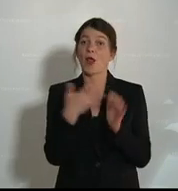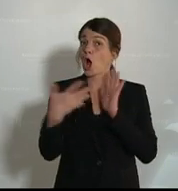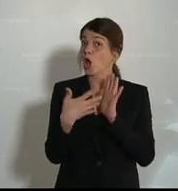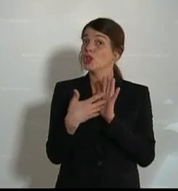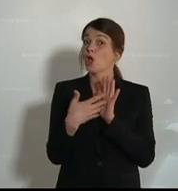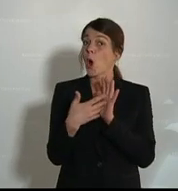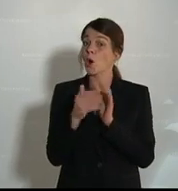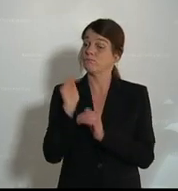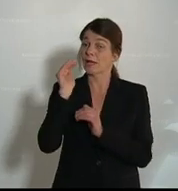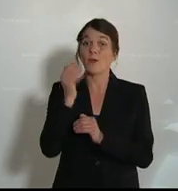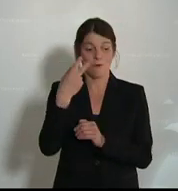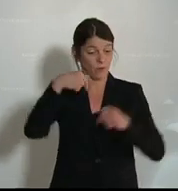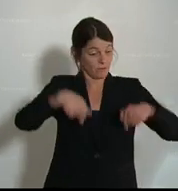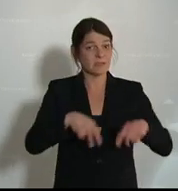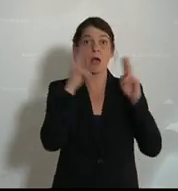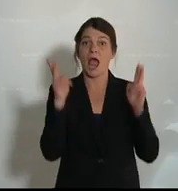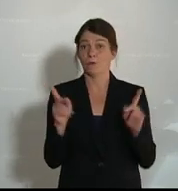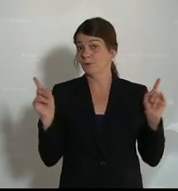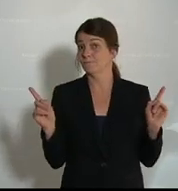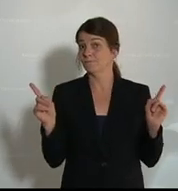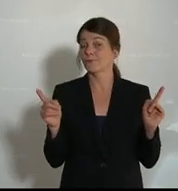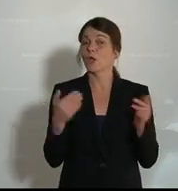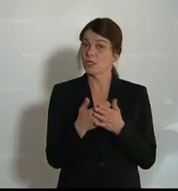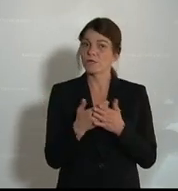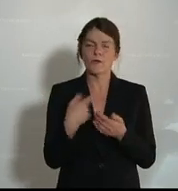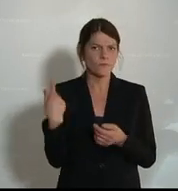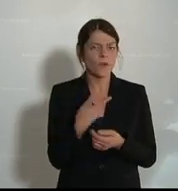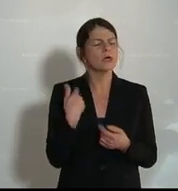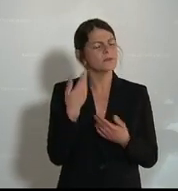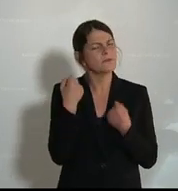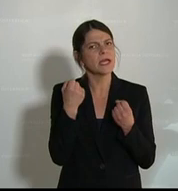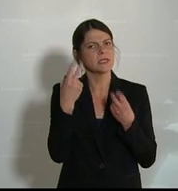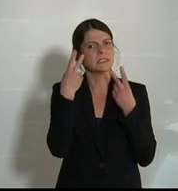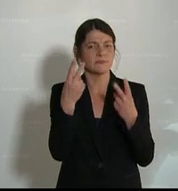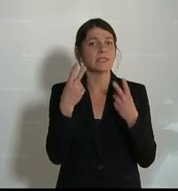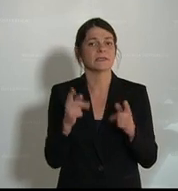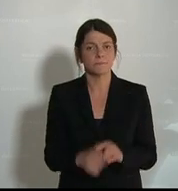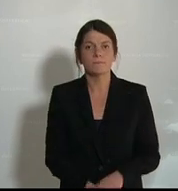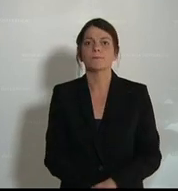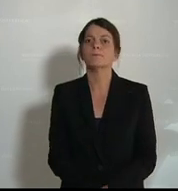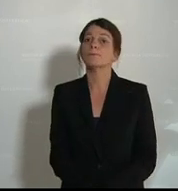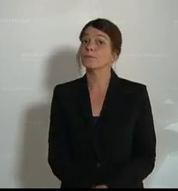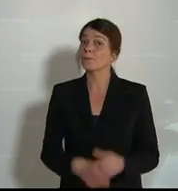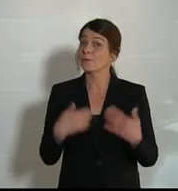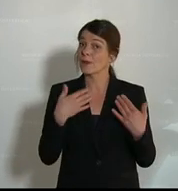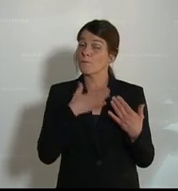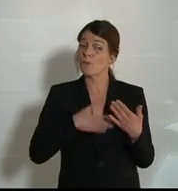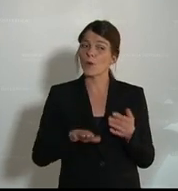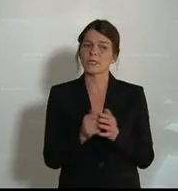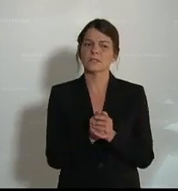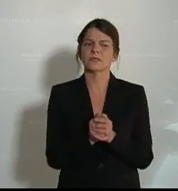dieses Hauses und darauf legen wir eben auch einen ganz besonderen Wert. Ich möchte